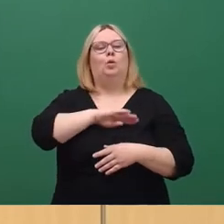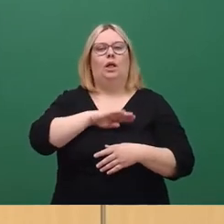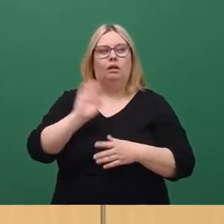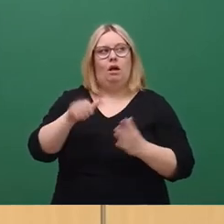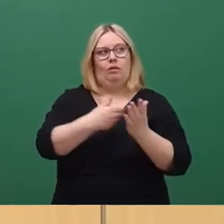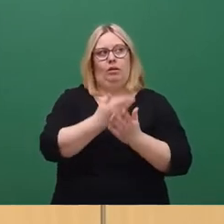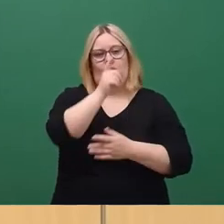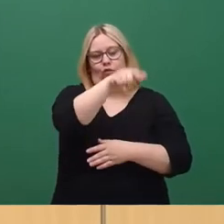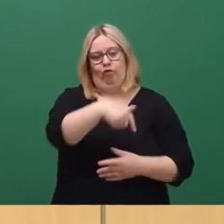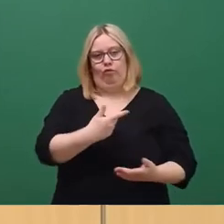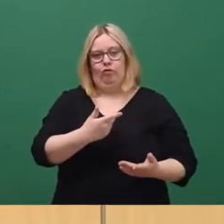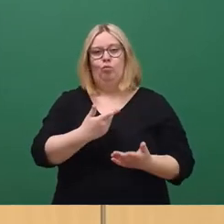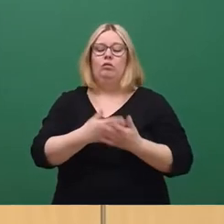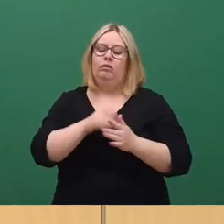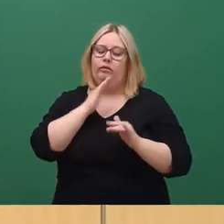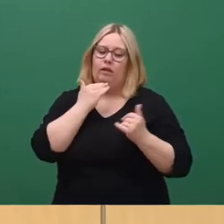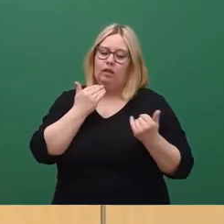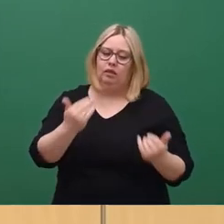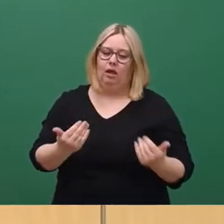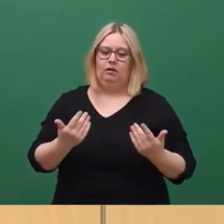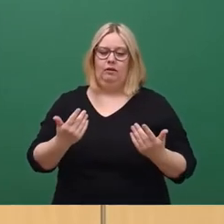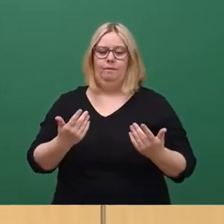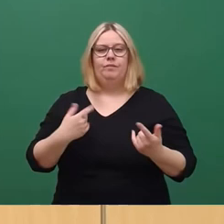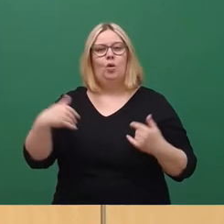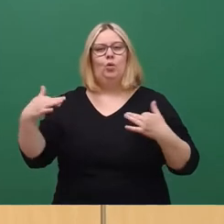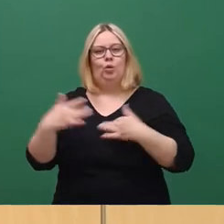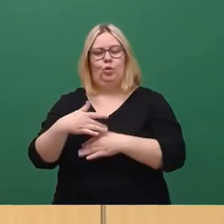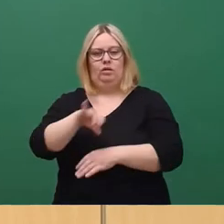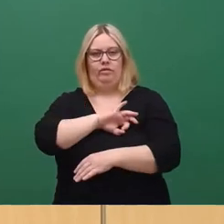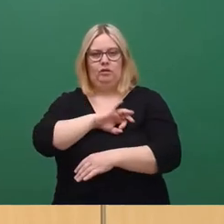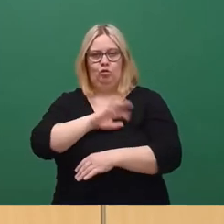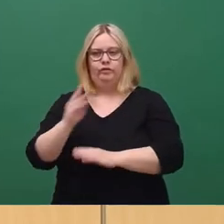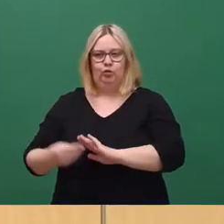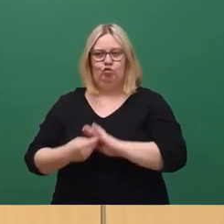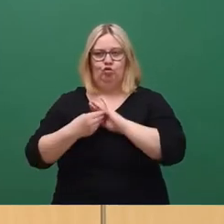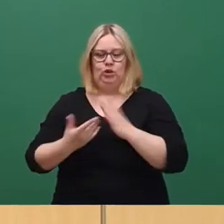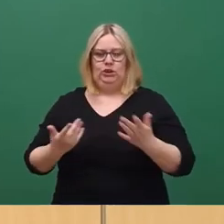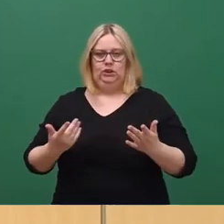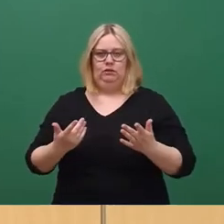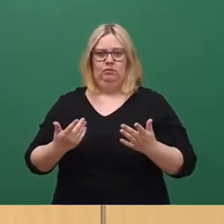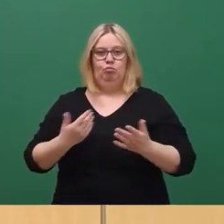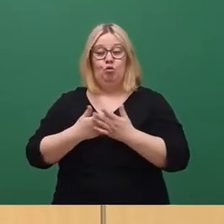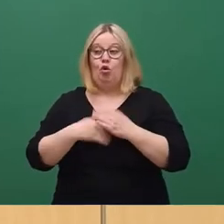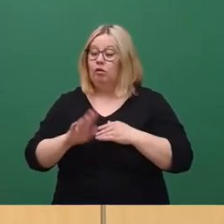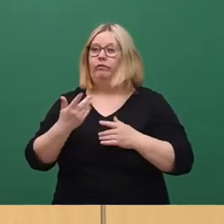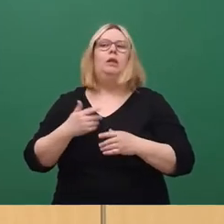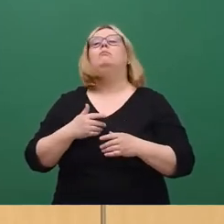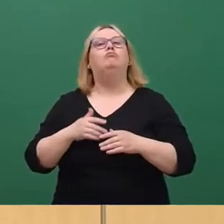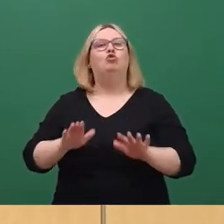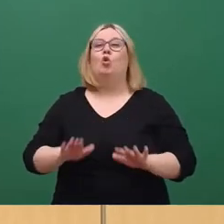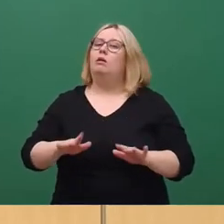Ich danke an dieser Stelle ausdrücklich auch der Grünen-Fraktion, die mich darin bestärkt hat, dass wir hier ohne Zögern handeln müssen.